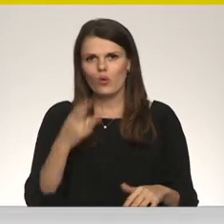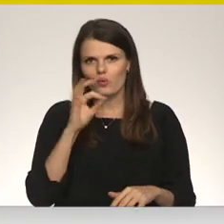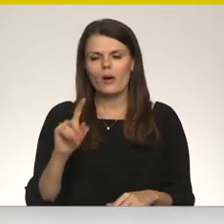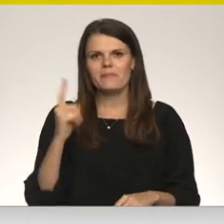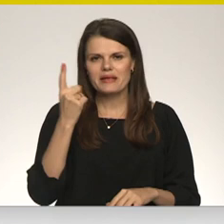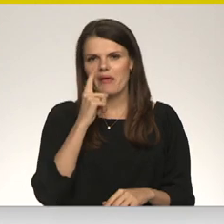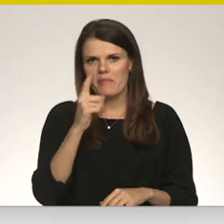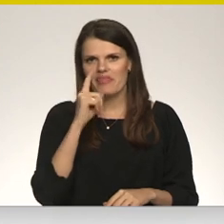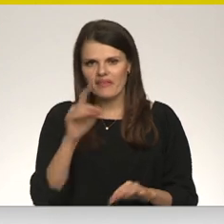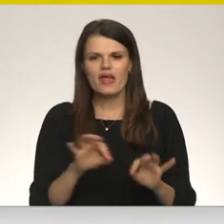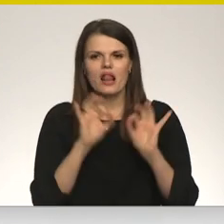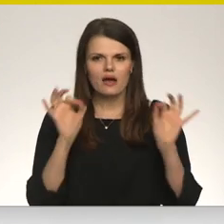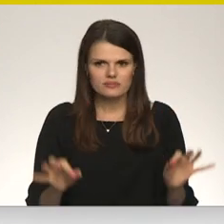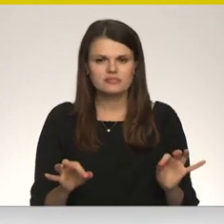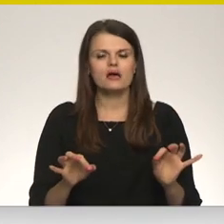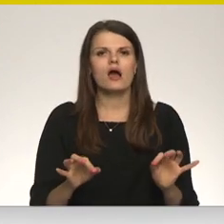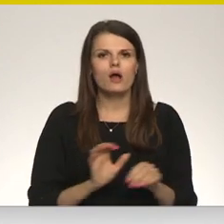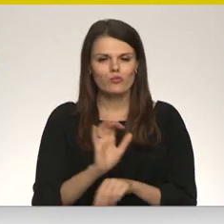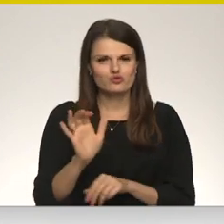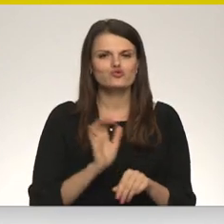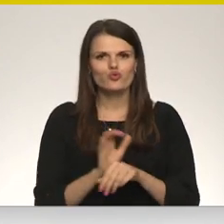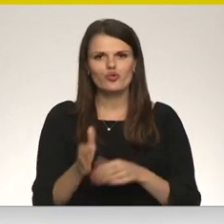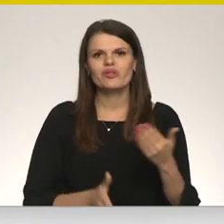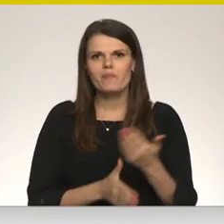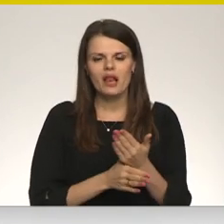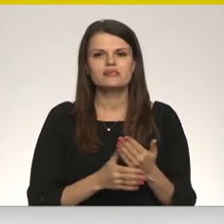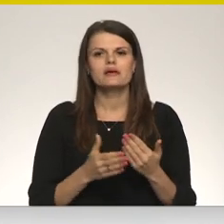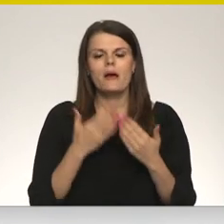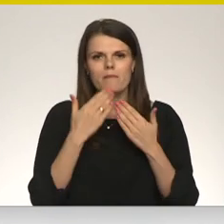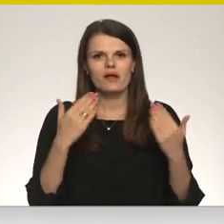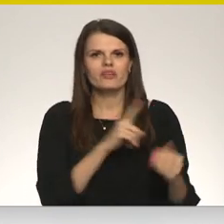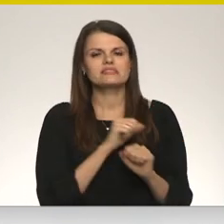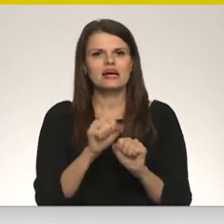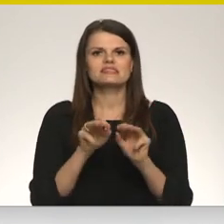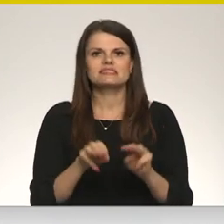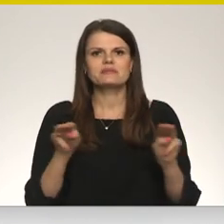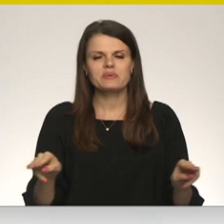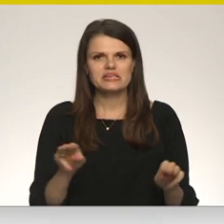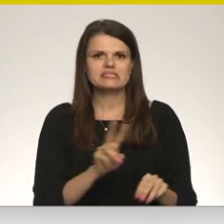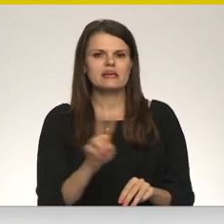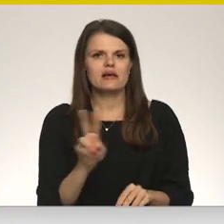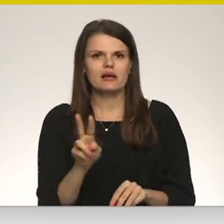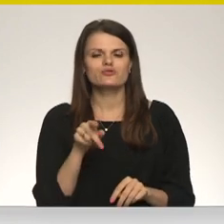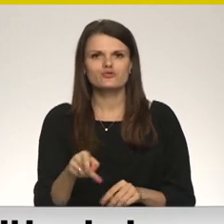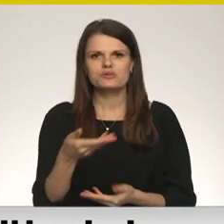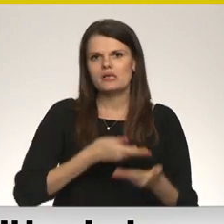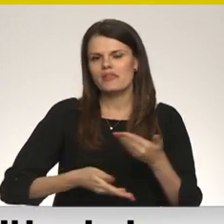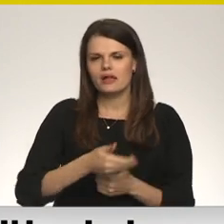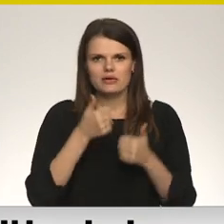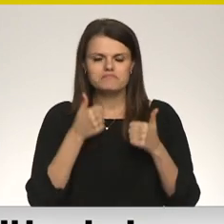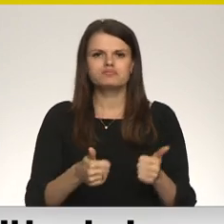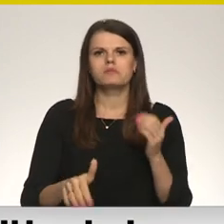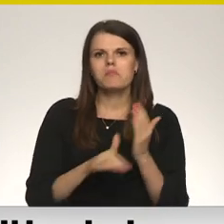pirmajā nedēļā sākām sūtīt palīdzību. Paldies aizsardzības ministrie, kurš to sadarbību